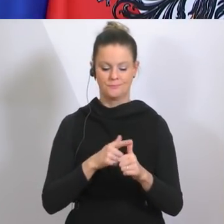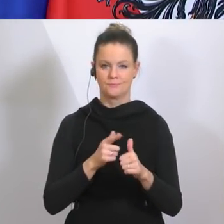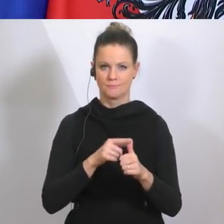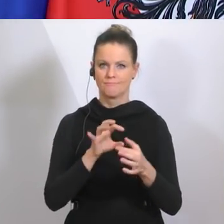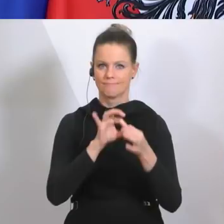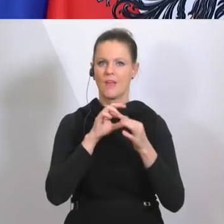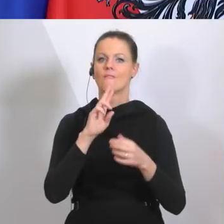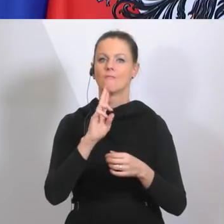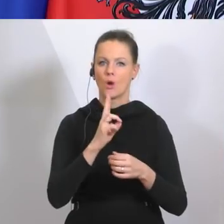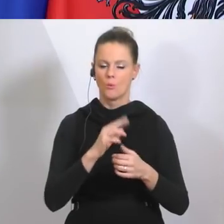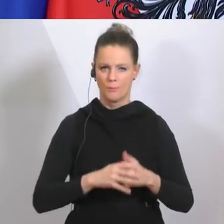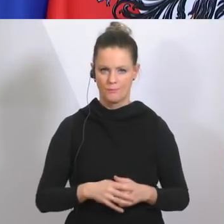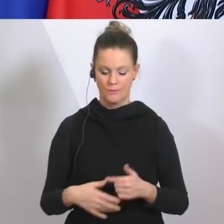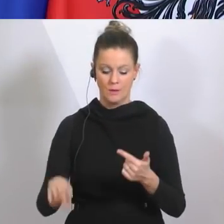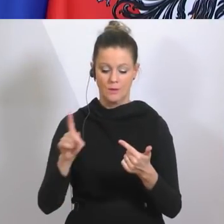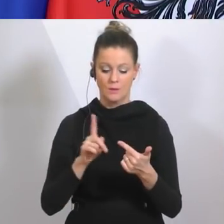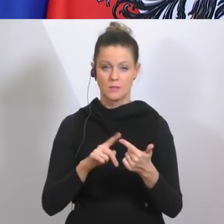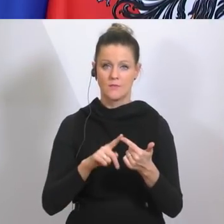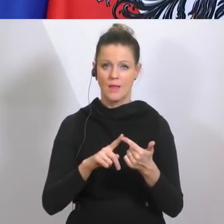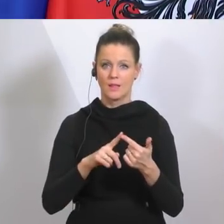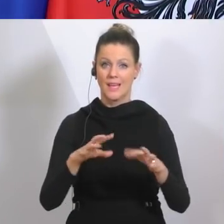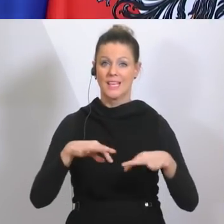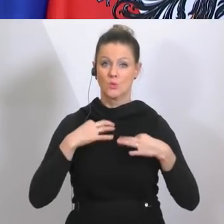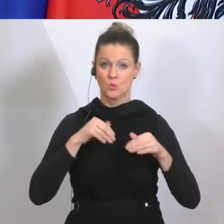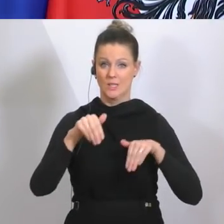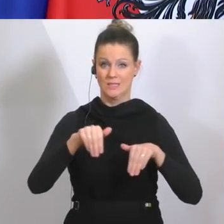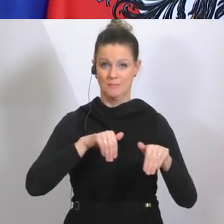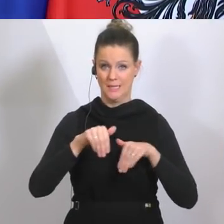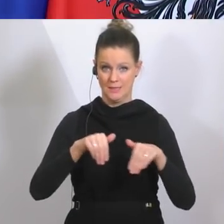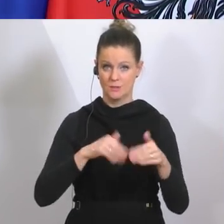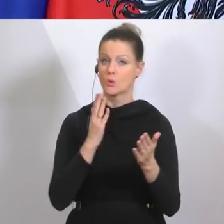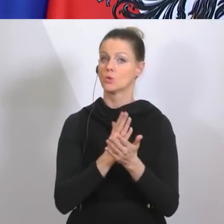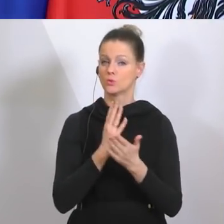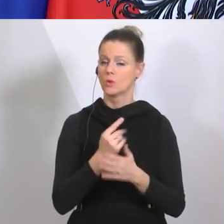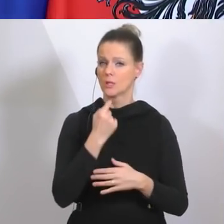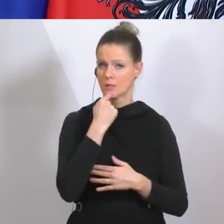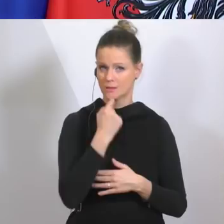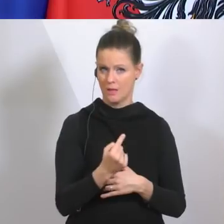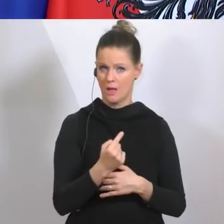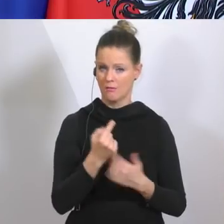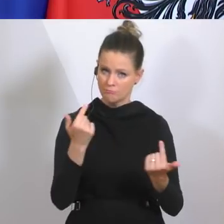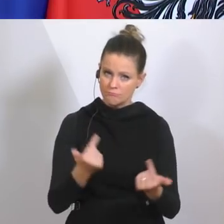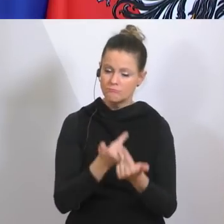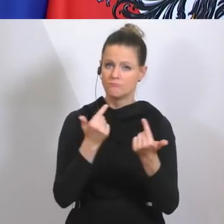Zweiter Punkt, der Gesundheitsminister hat schon ausgeführt, wir